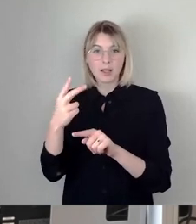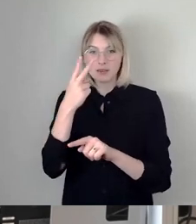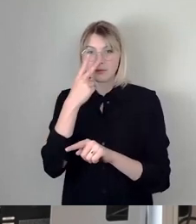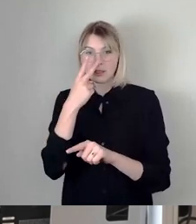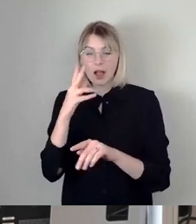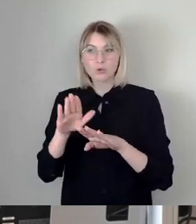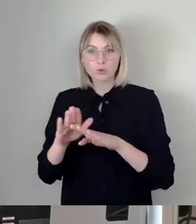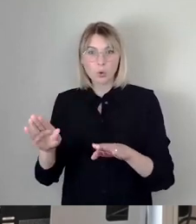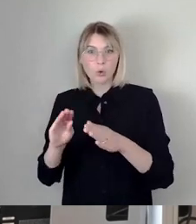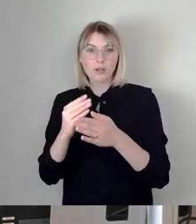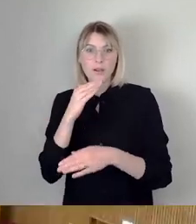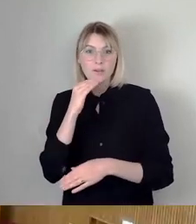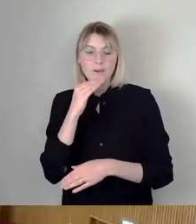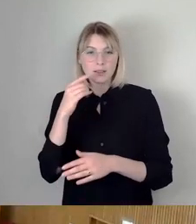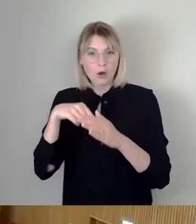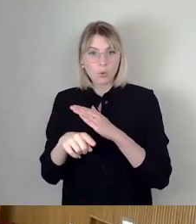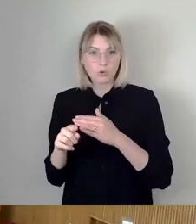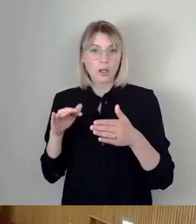in den unteren Stausee begreifen?